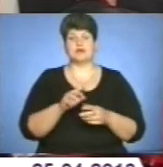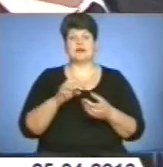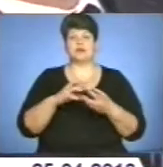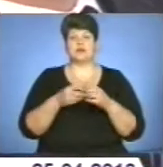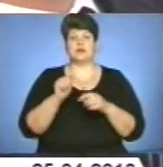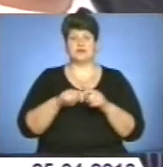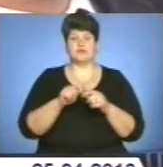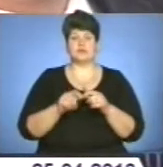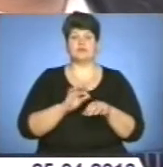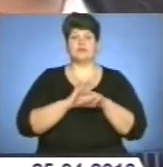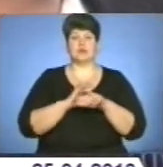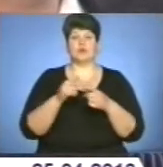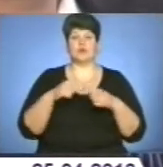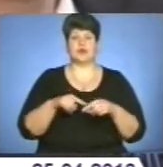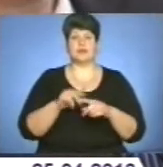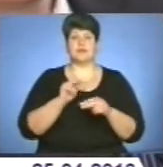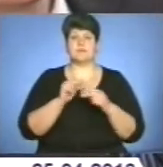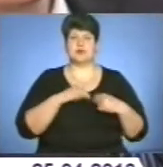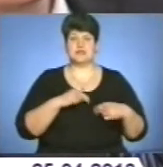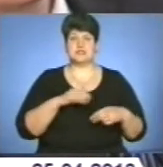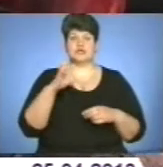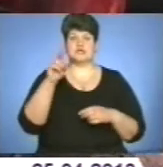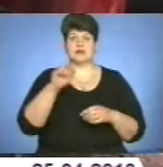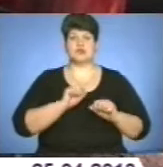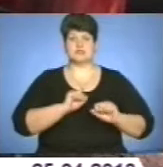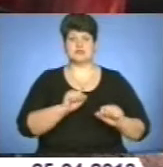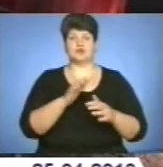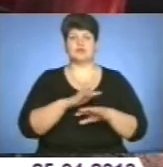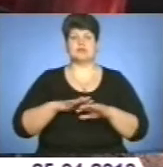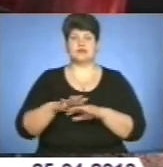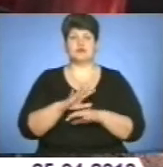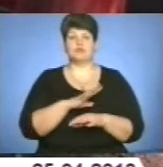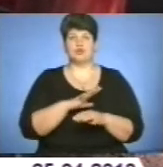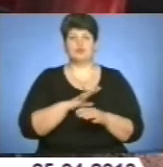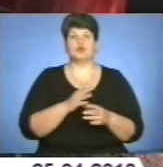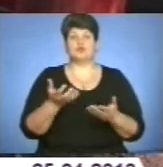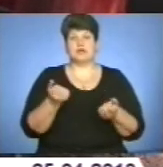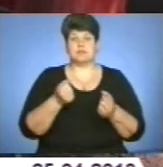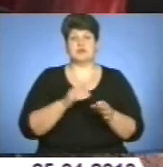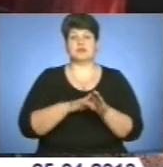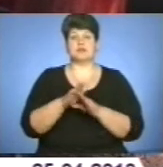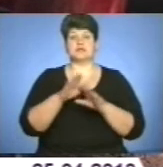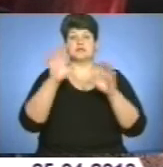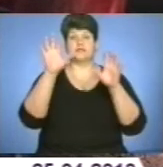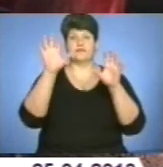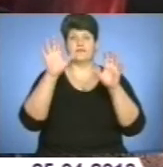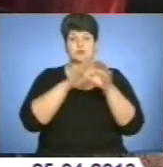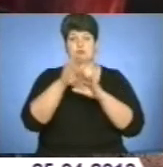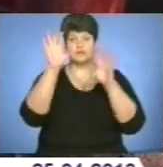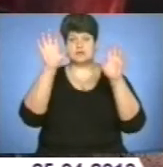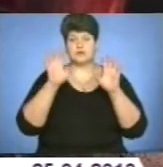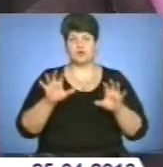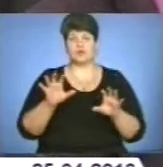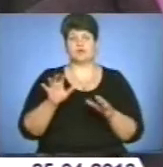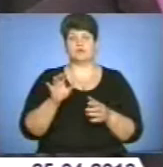здійснили органи праці та соціального захисту населення. Шлося про додержання вимог законодавства органами Пенсійного фонду України в